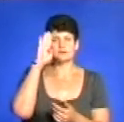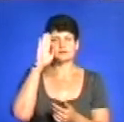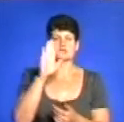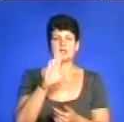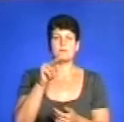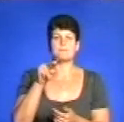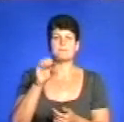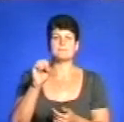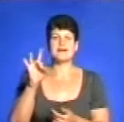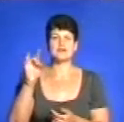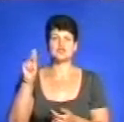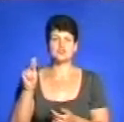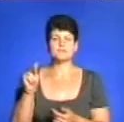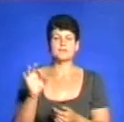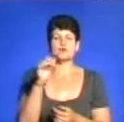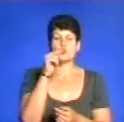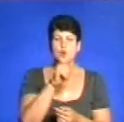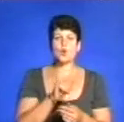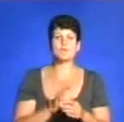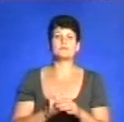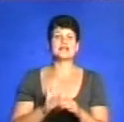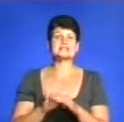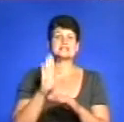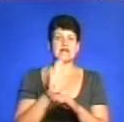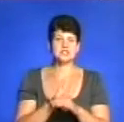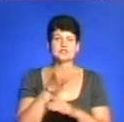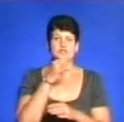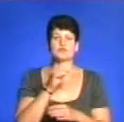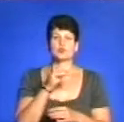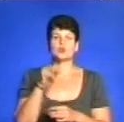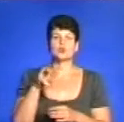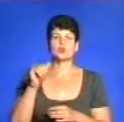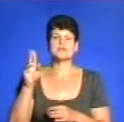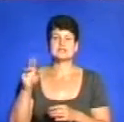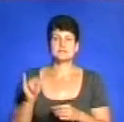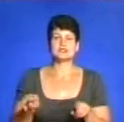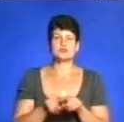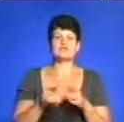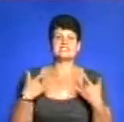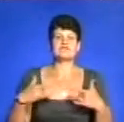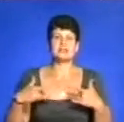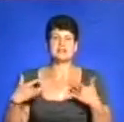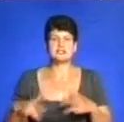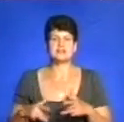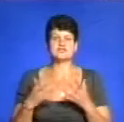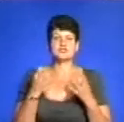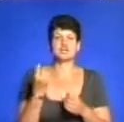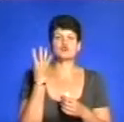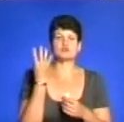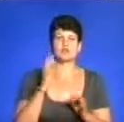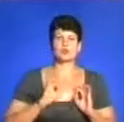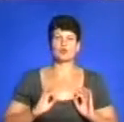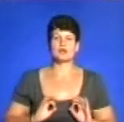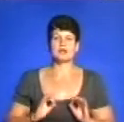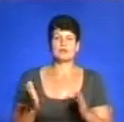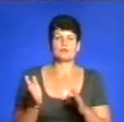Офіційно про його призначення повідомив генеральний прокурор України Юрій Луценко. А крім того, звільнив з посади ще чотири прокурорів області, позбавивши